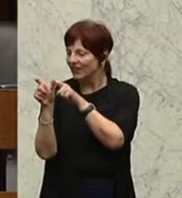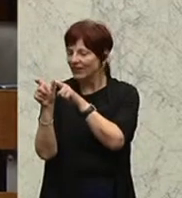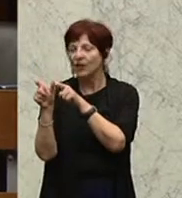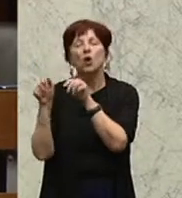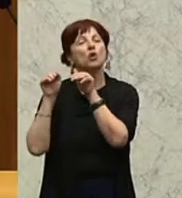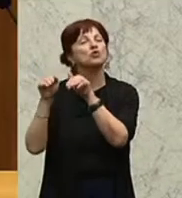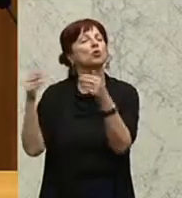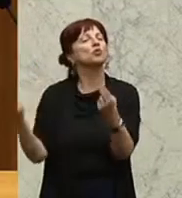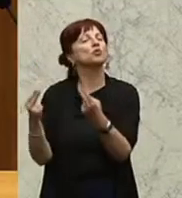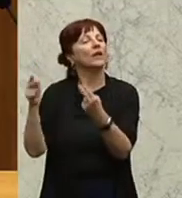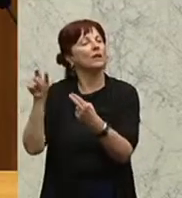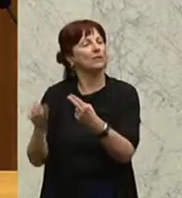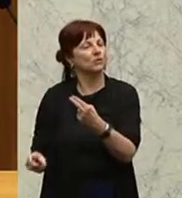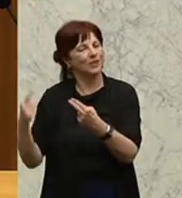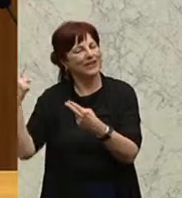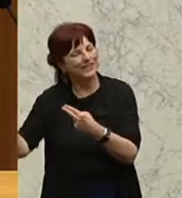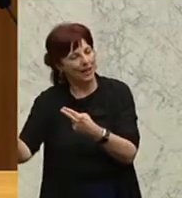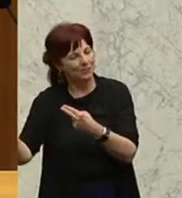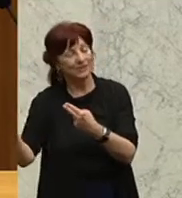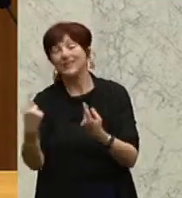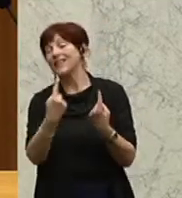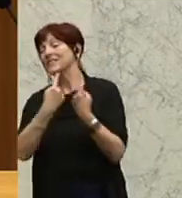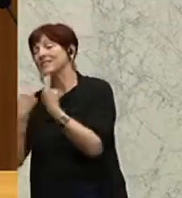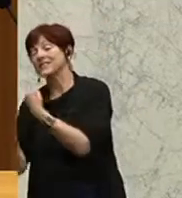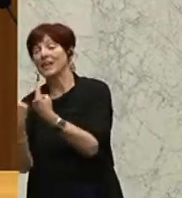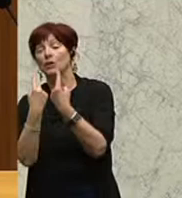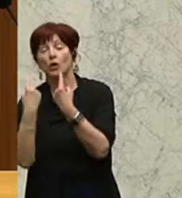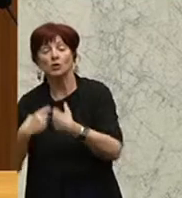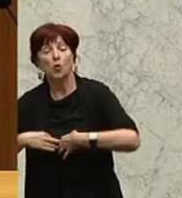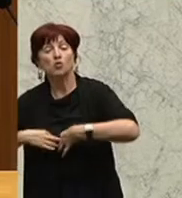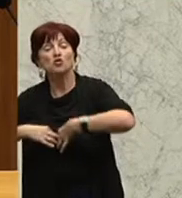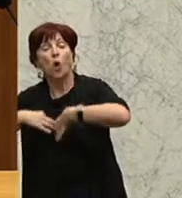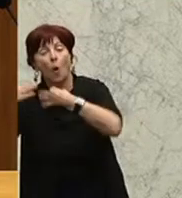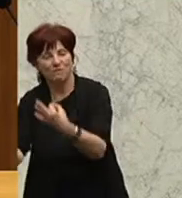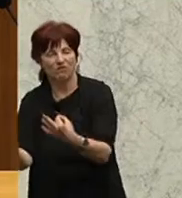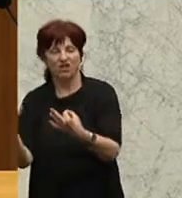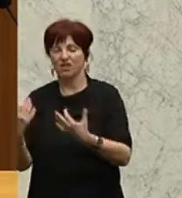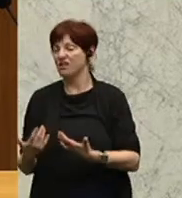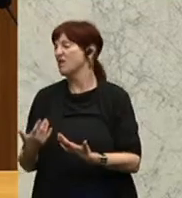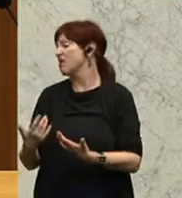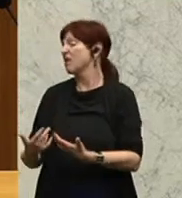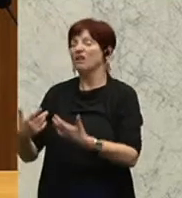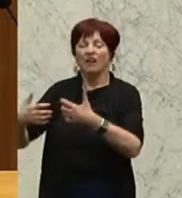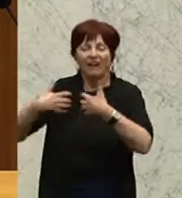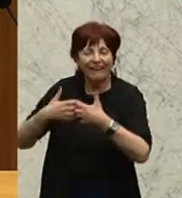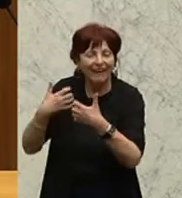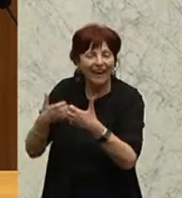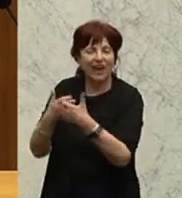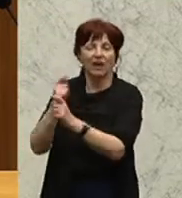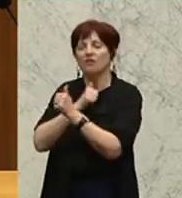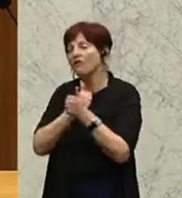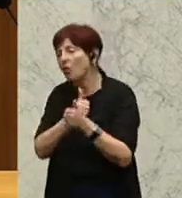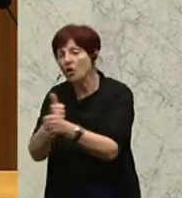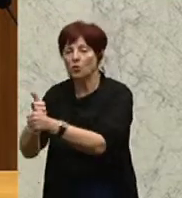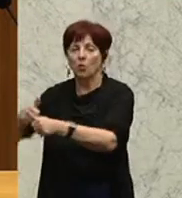die Opfer von bestimmten Verhältnissen geworden sind, wie Krieg, Verfolgung, Folter, politische Verfolgung.